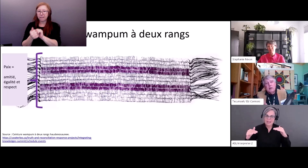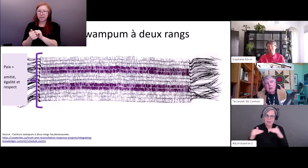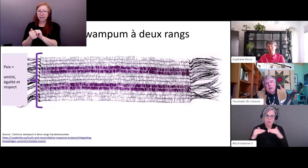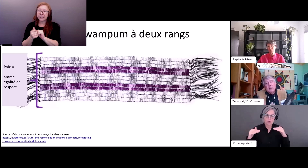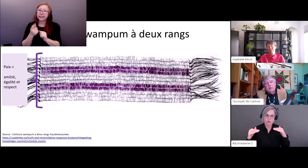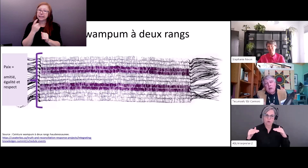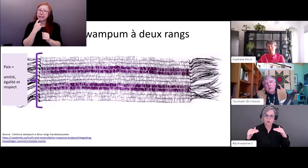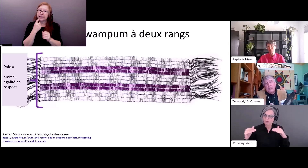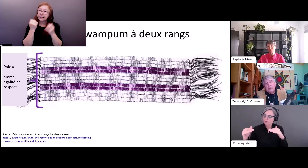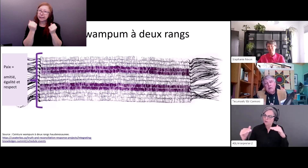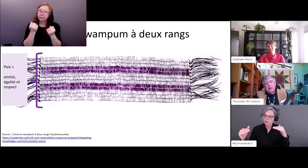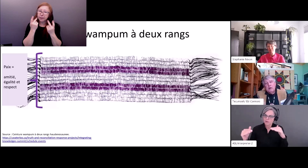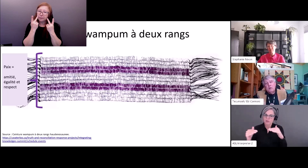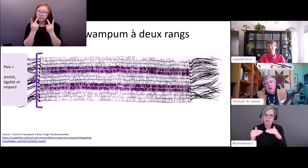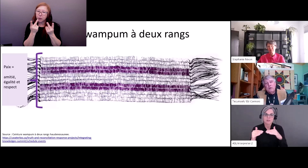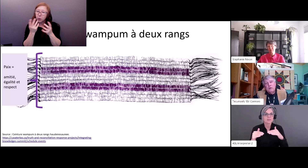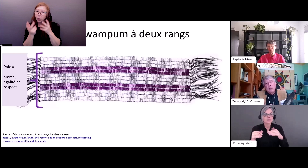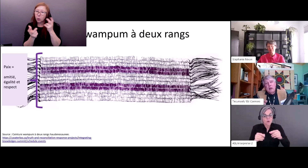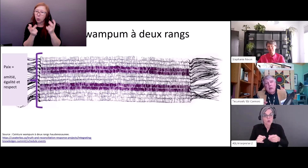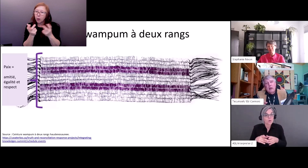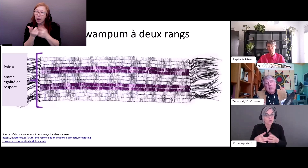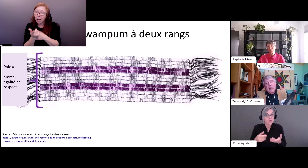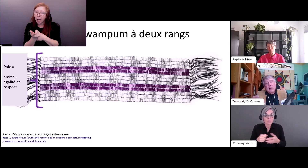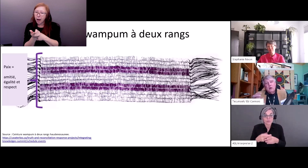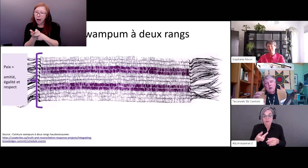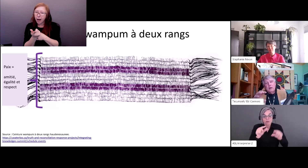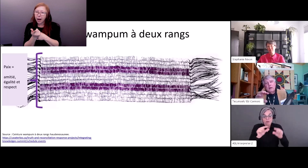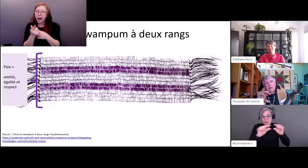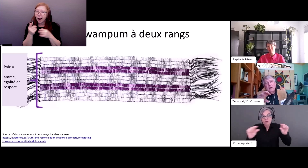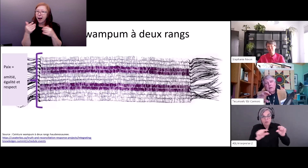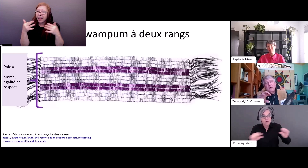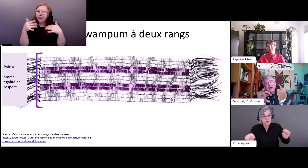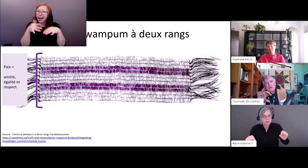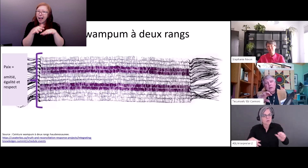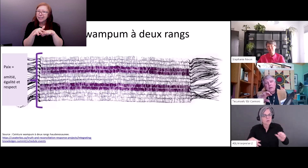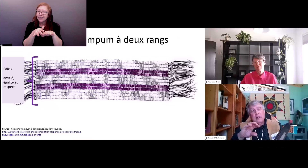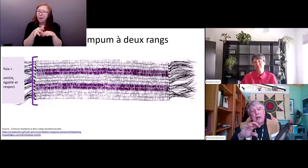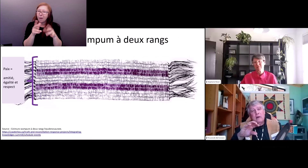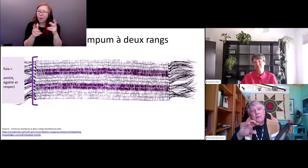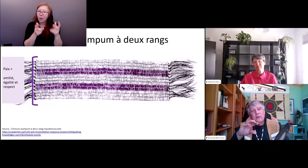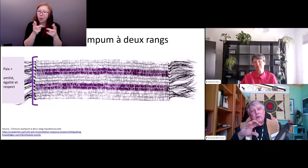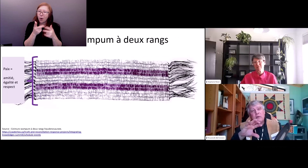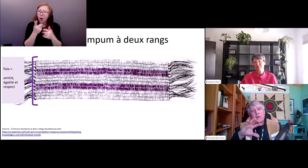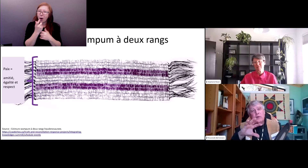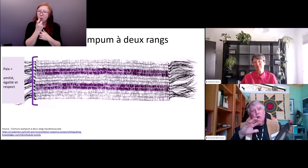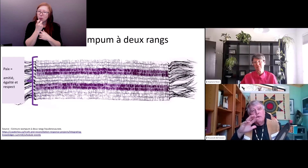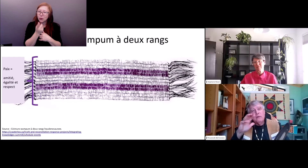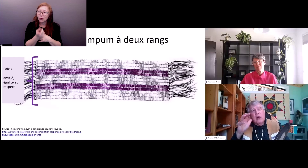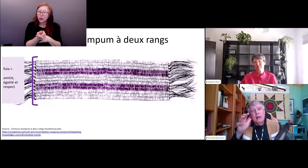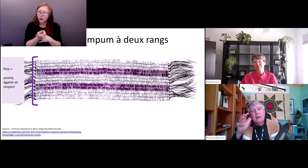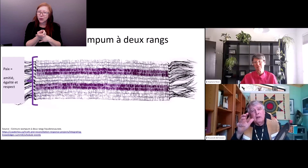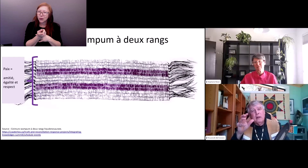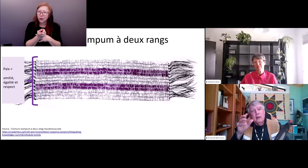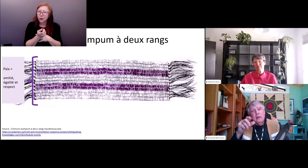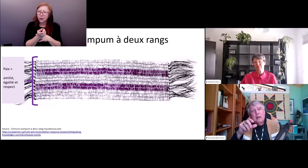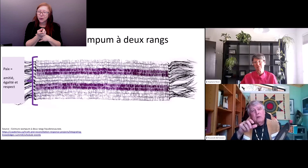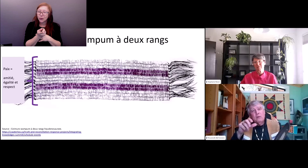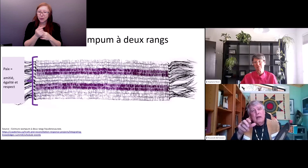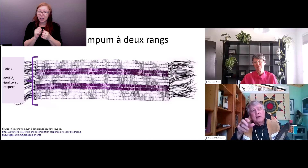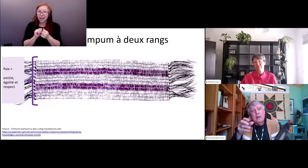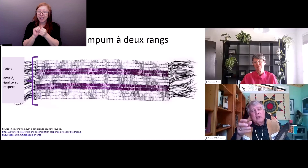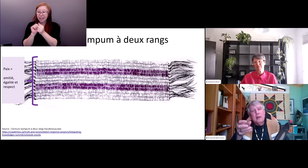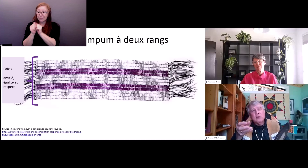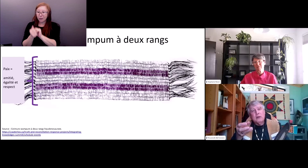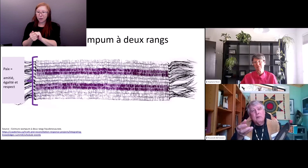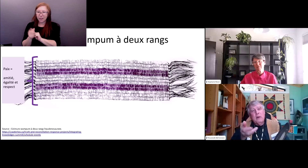au sein de ces deux rangs mais cela exprime comment nous pouvons avoir différentes formes d